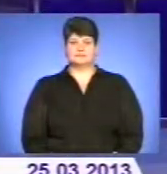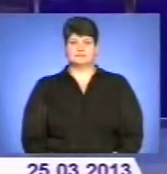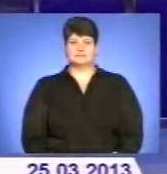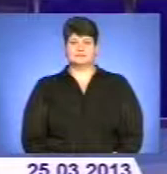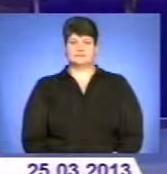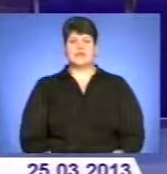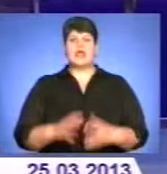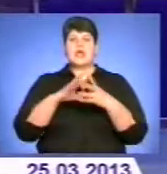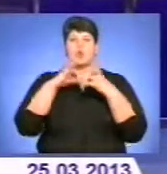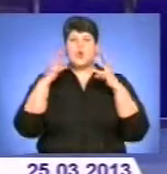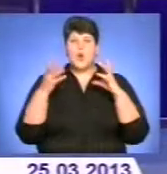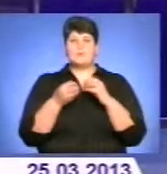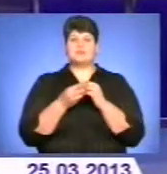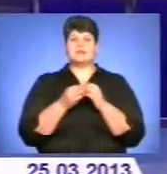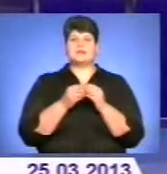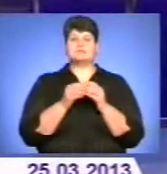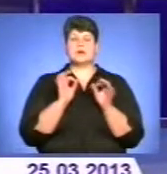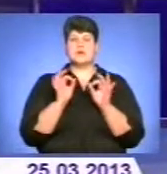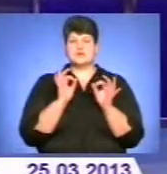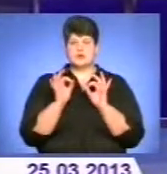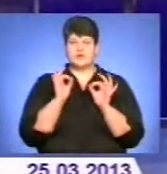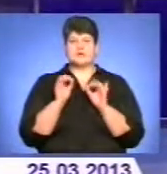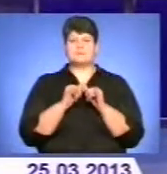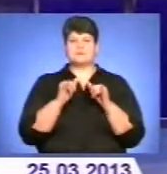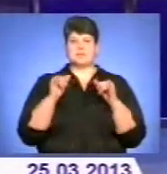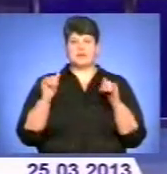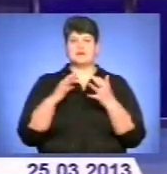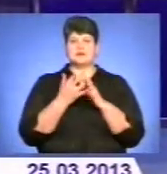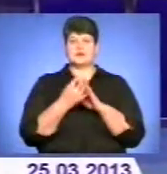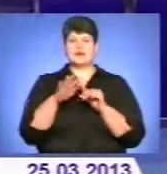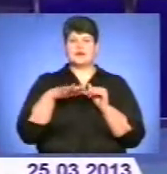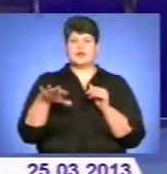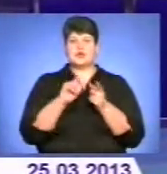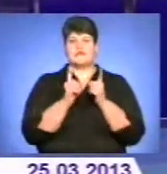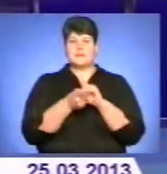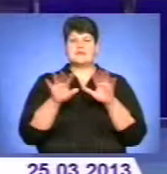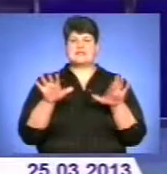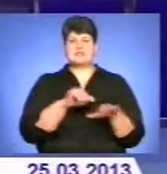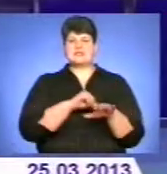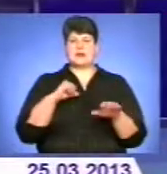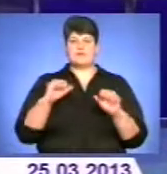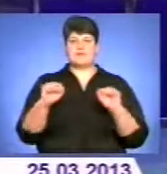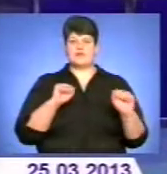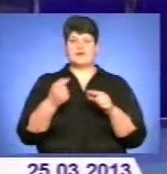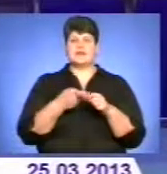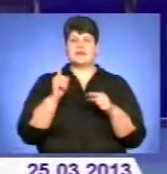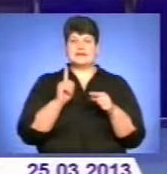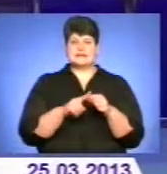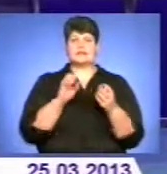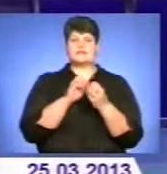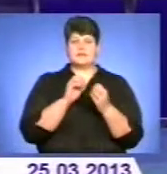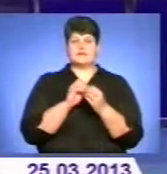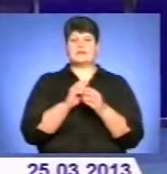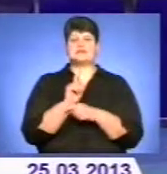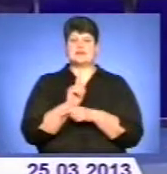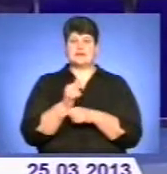Комплексний і збалансований розвиток сільських територій, реформування місцевого самоврядування – це усталений стандарт